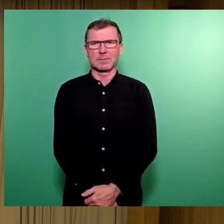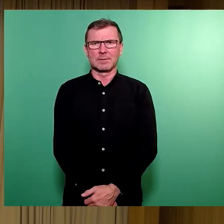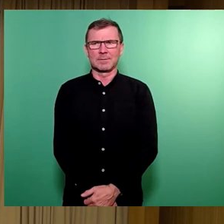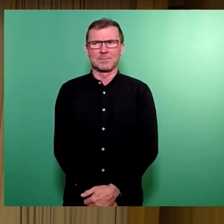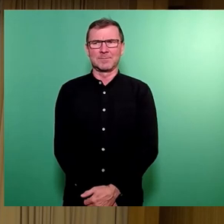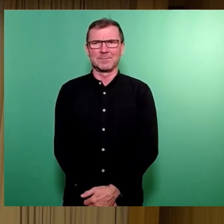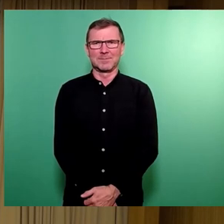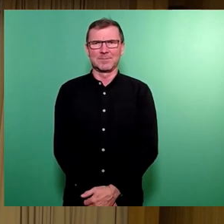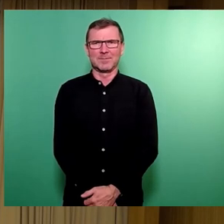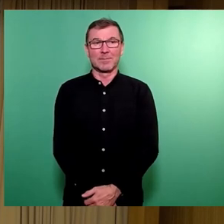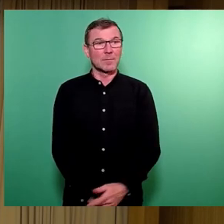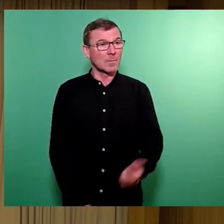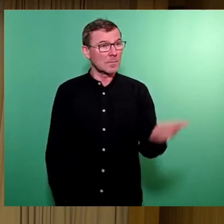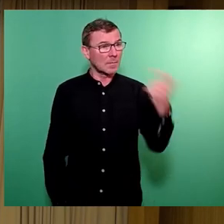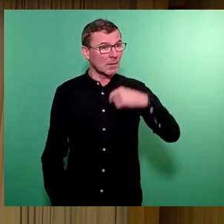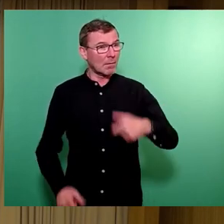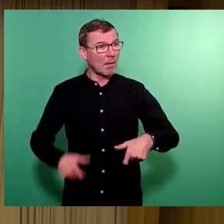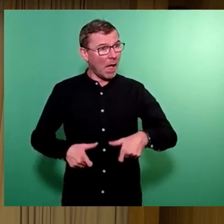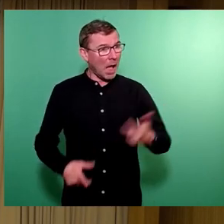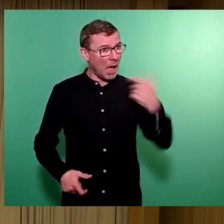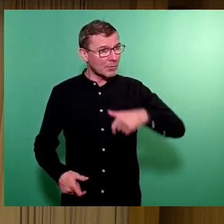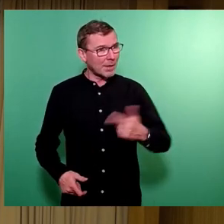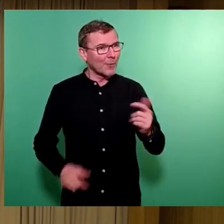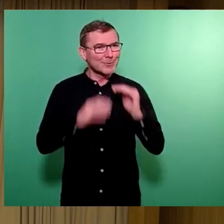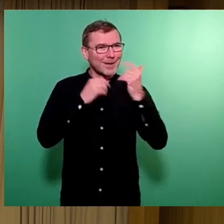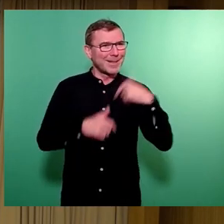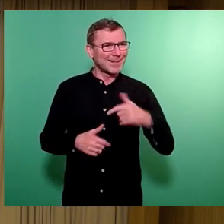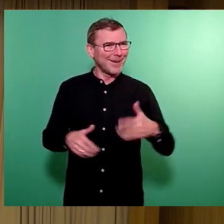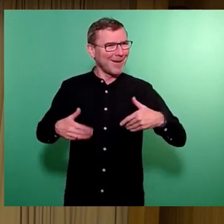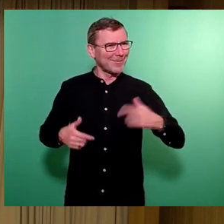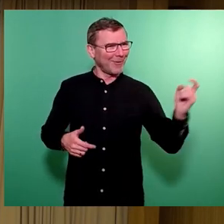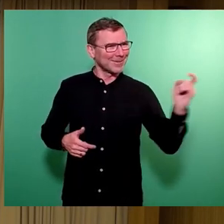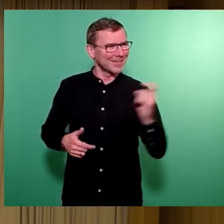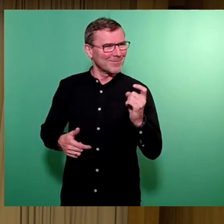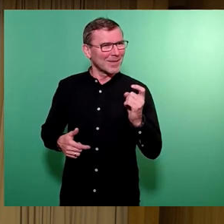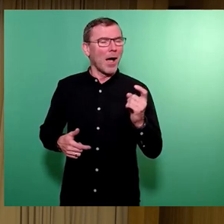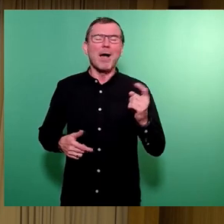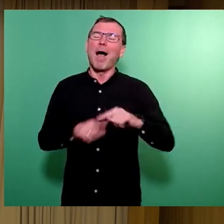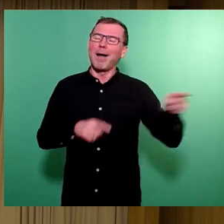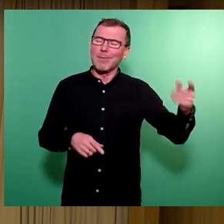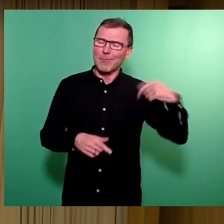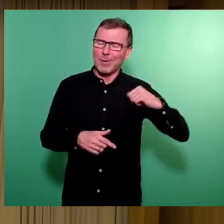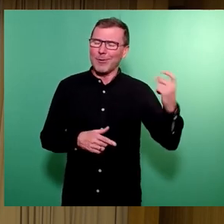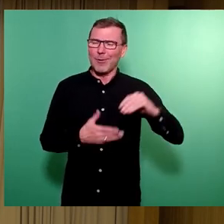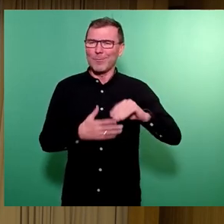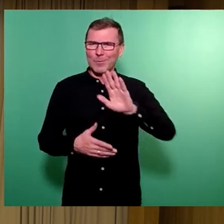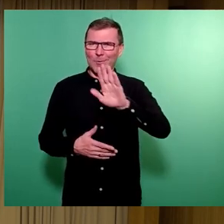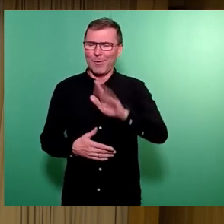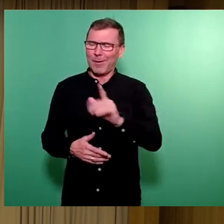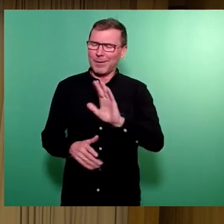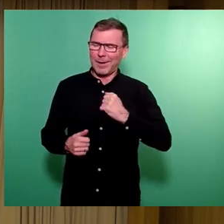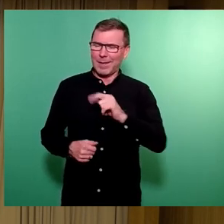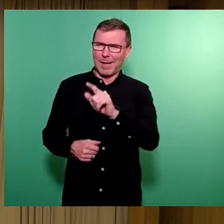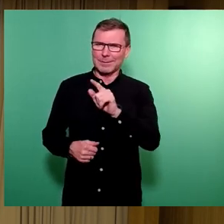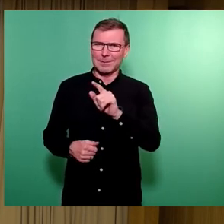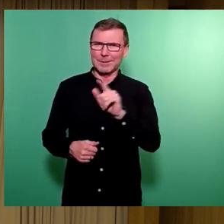Lachen Sie mich aus oder an? Ich bin schon gefreut auf einen Blödner, der kommt auch noch. Der kommt noch. Keine Angst, der ist schon